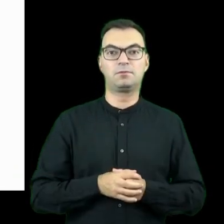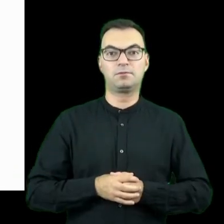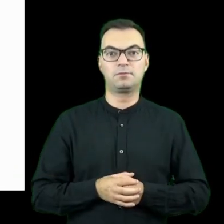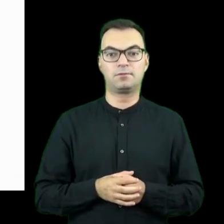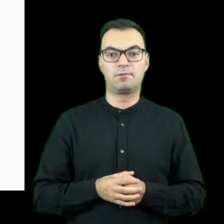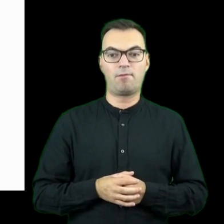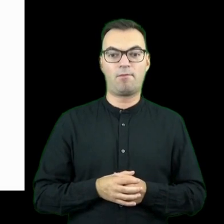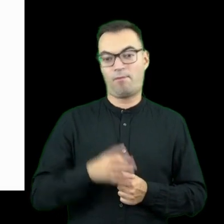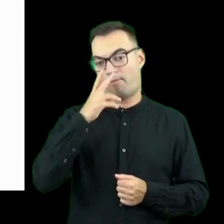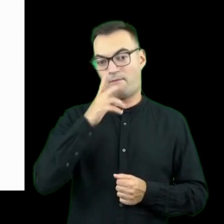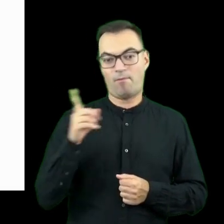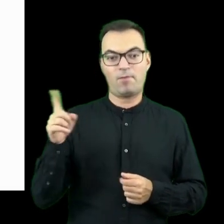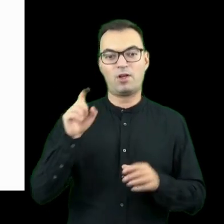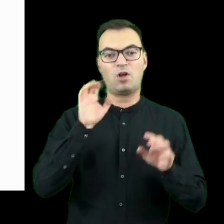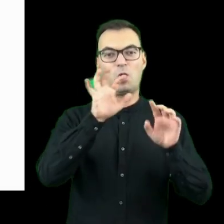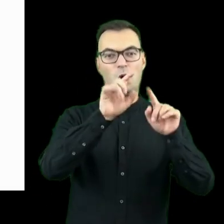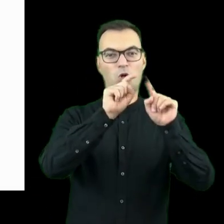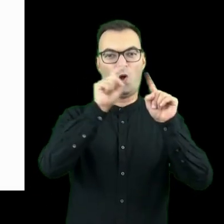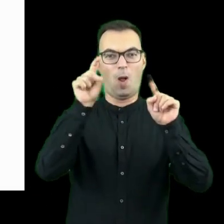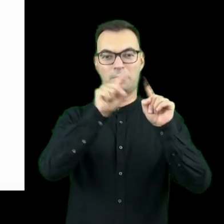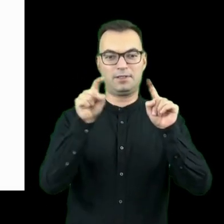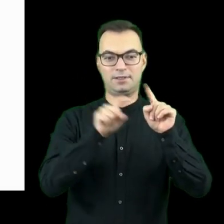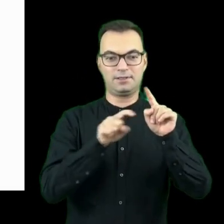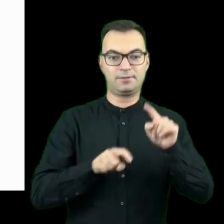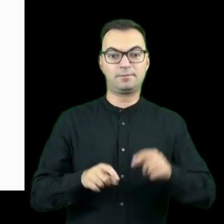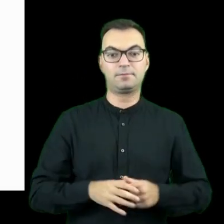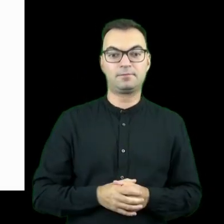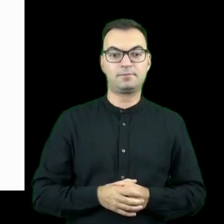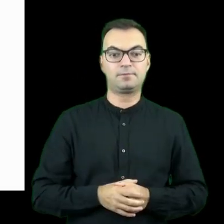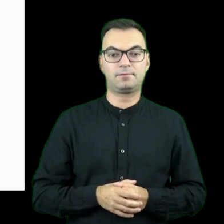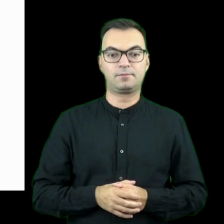tak jak widzicie na tych kropkach tutaj po lewej stronie,